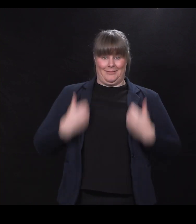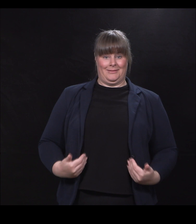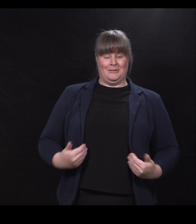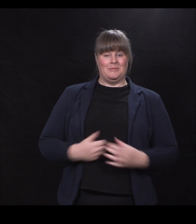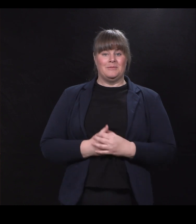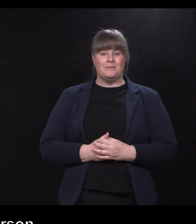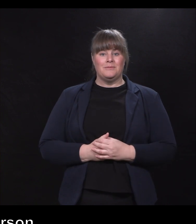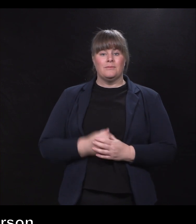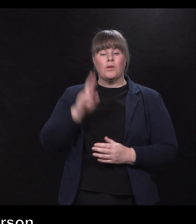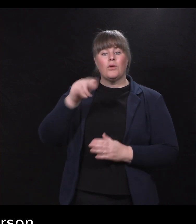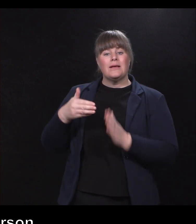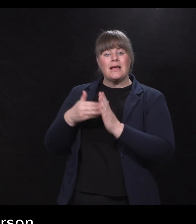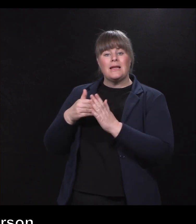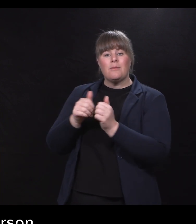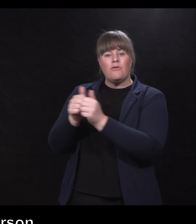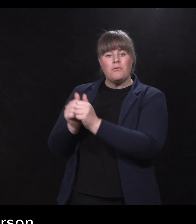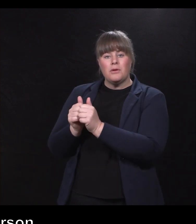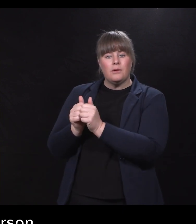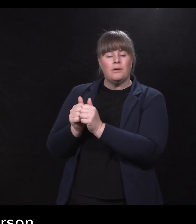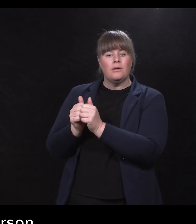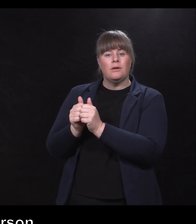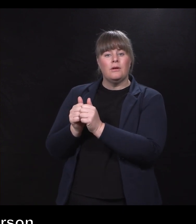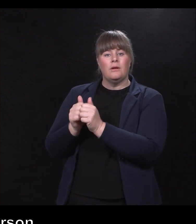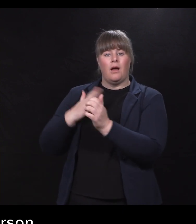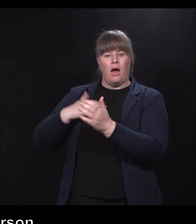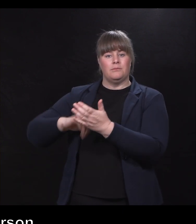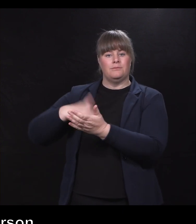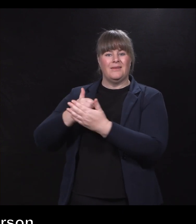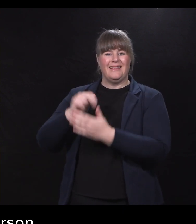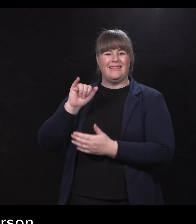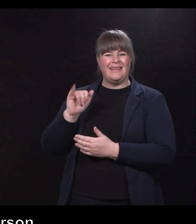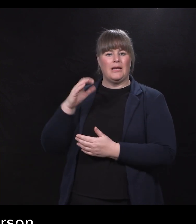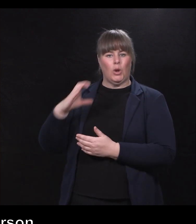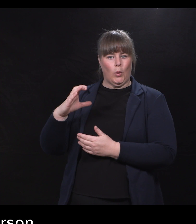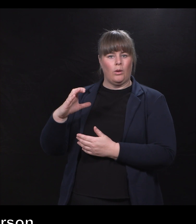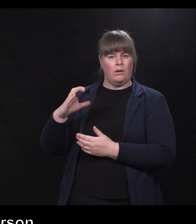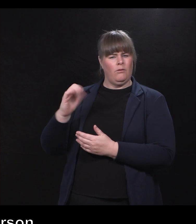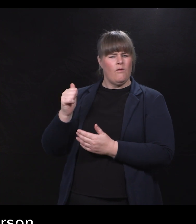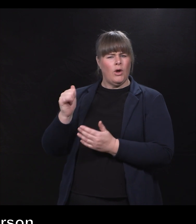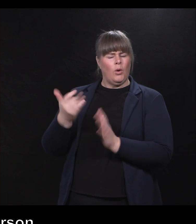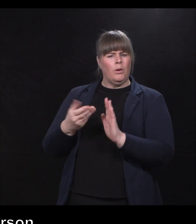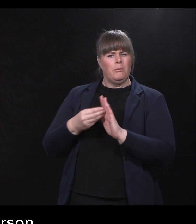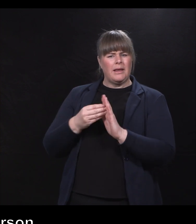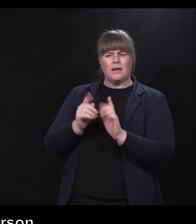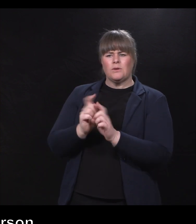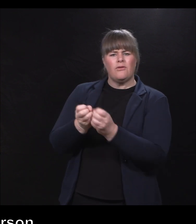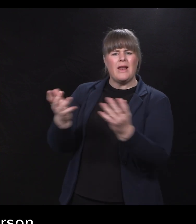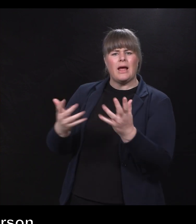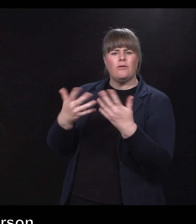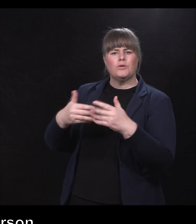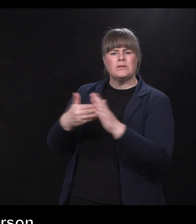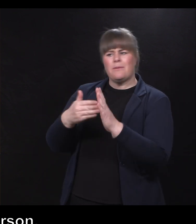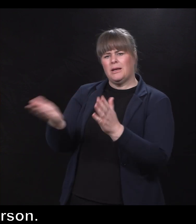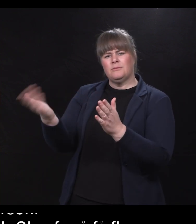Norges Handicapforbund har startet INCLU nettopp for å bidra til å få flere funksjonshemmede ut